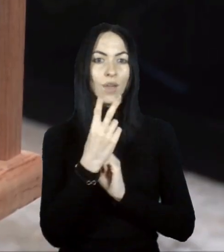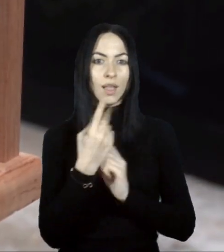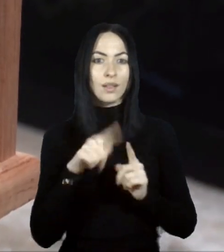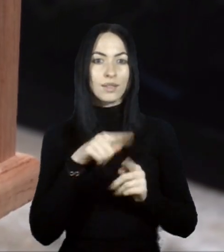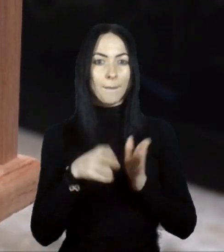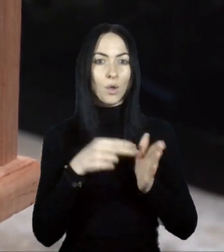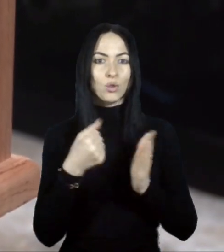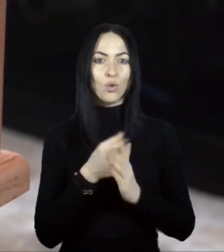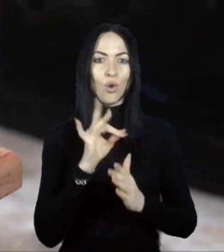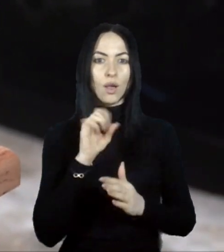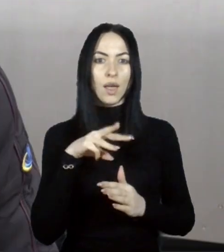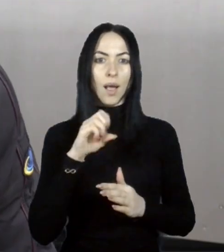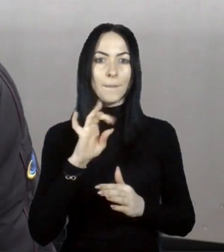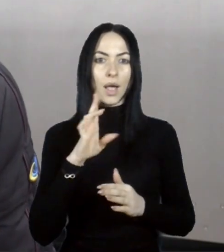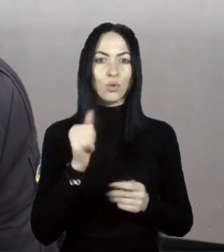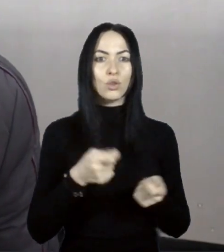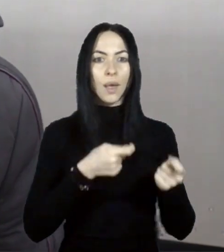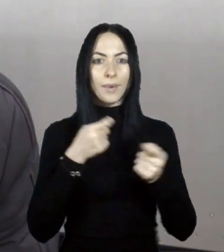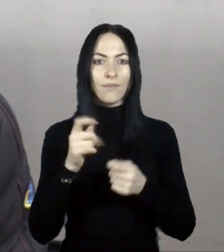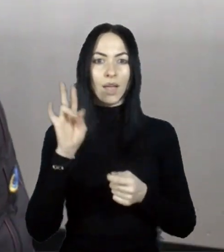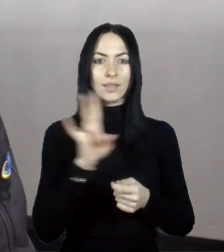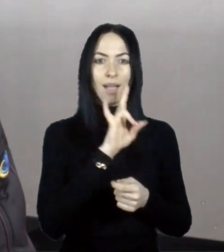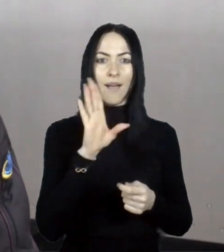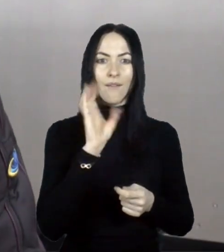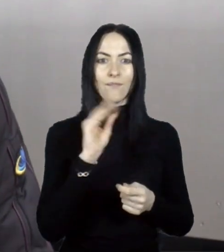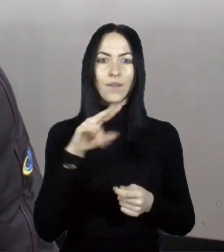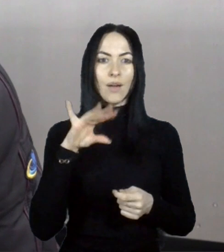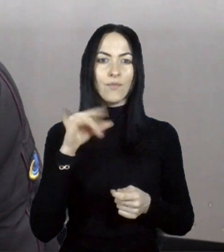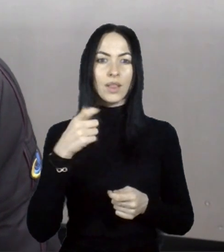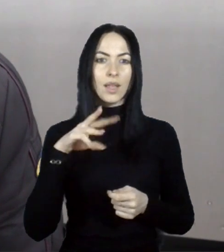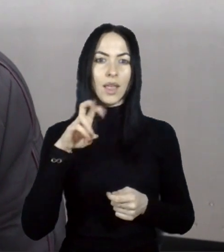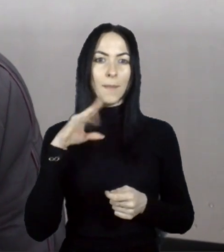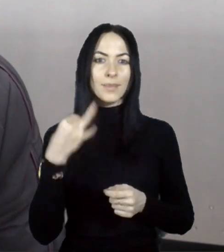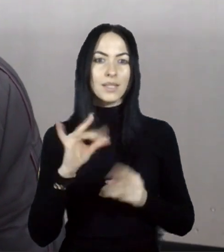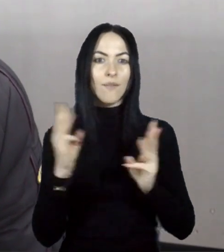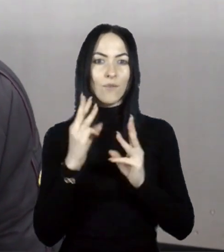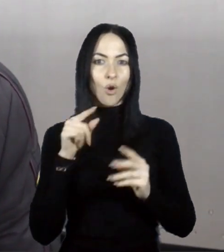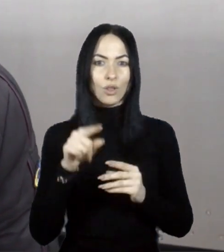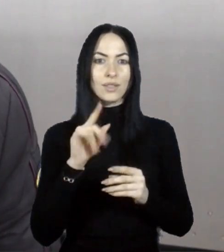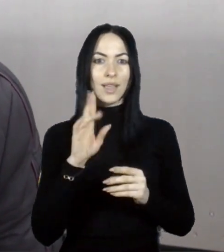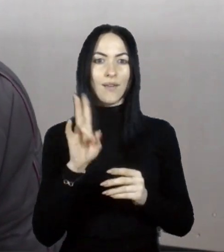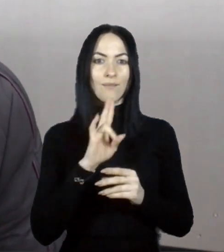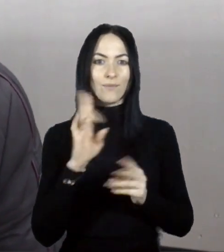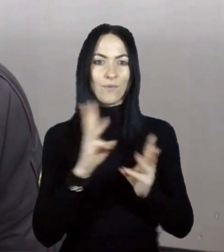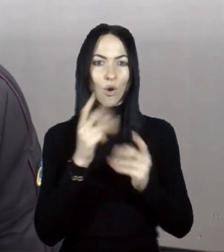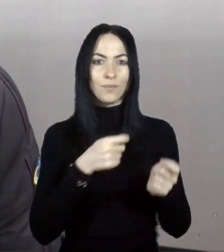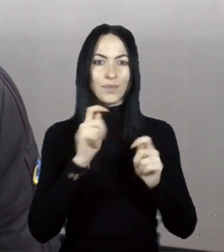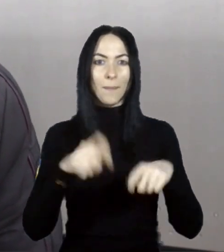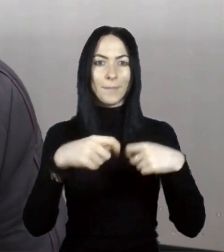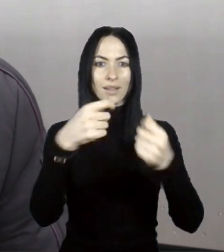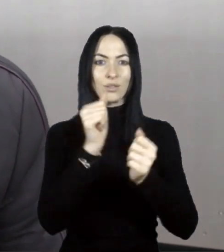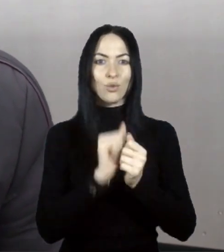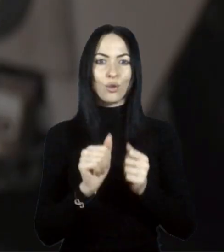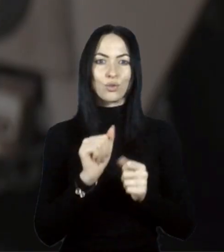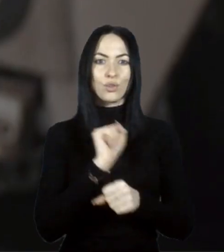привезли вифлеємський вогонь. Привезли вогонь, який передається зі станції до станції нашої